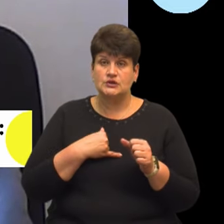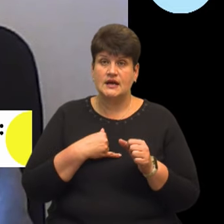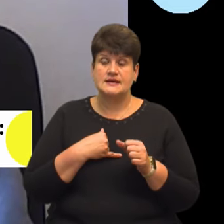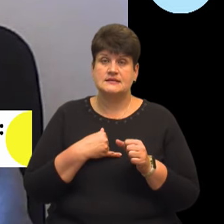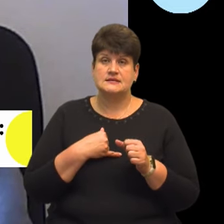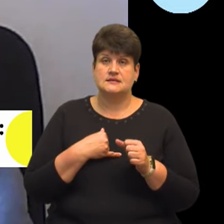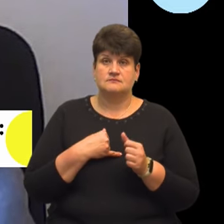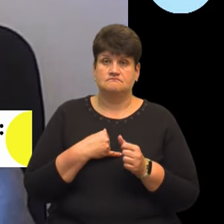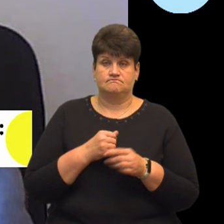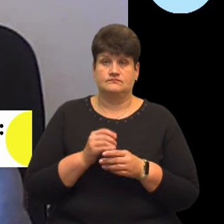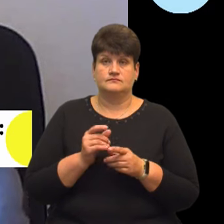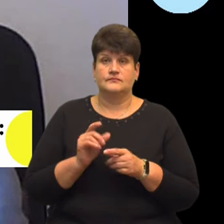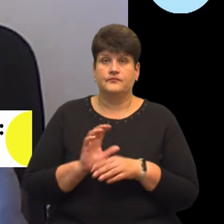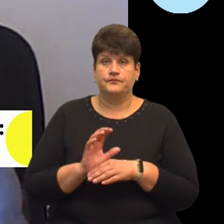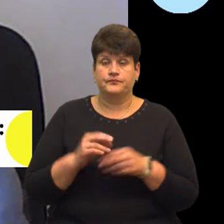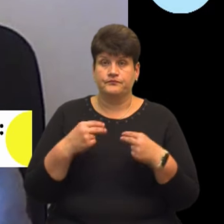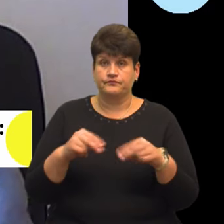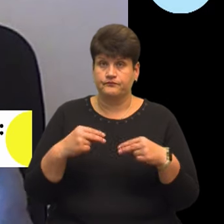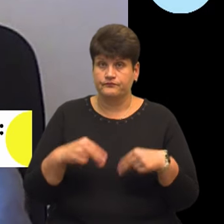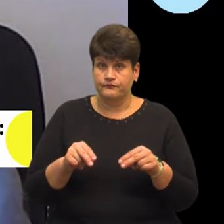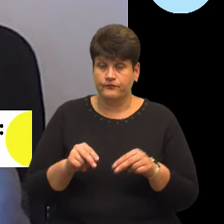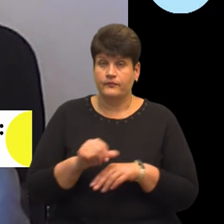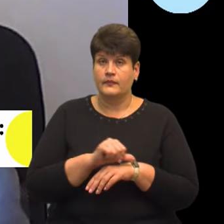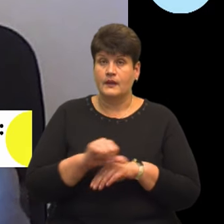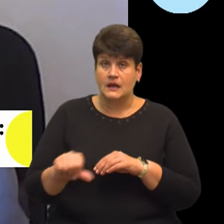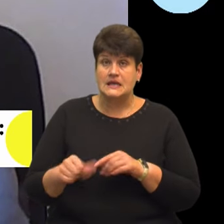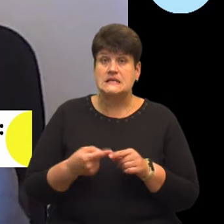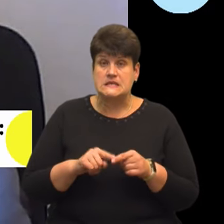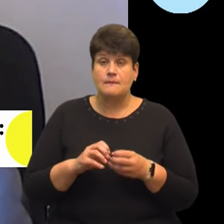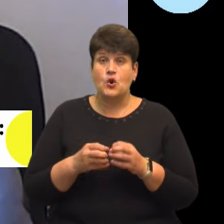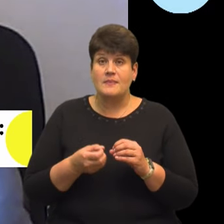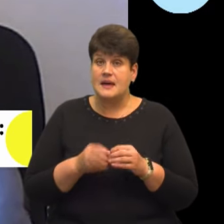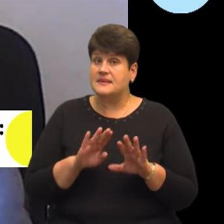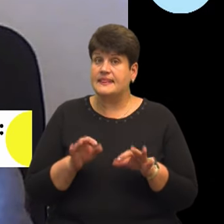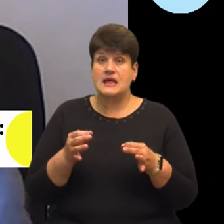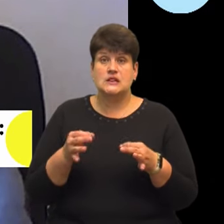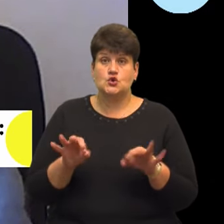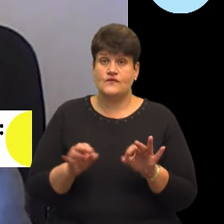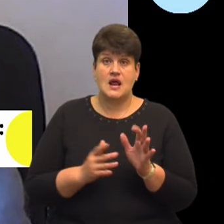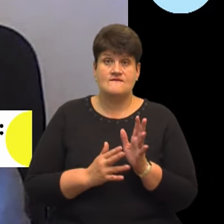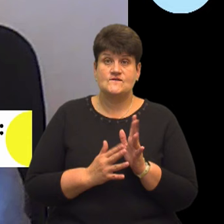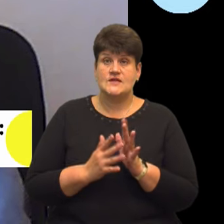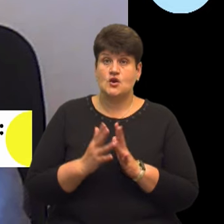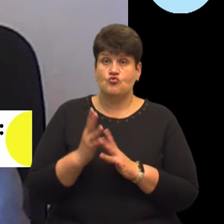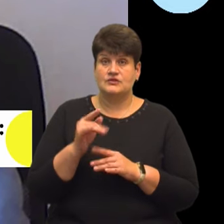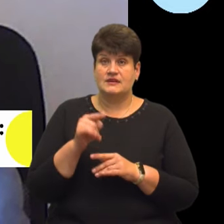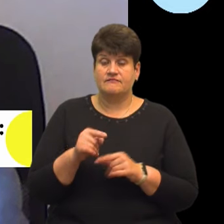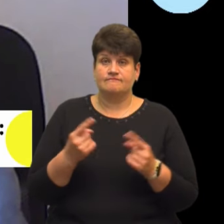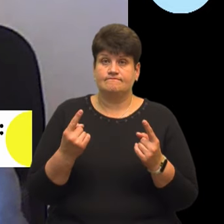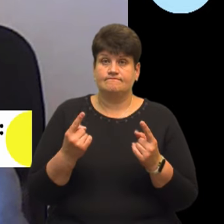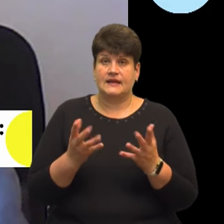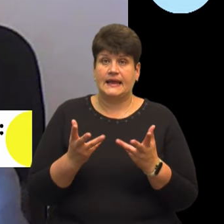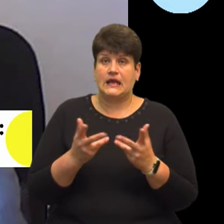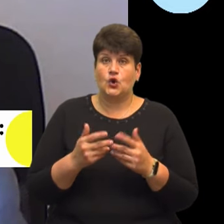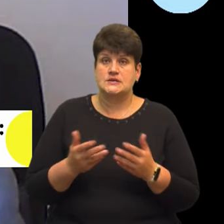орієнтована культура. І якраз наявні проблеми з експортом не дозволяють вирощувати її в таких кількостях.